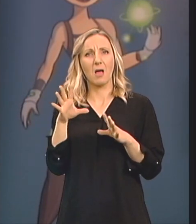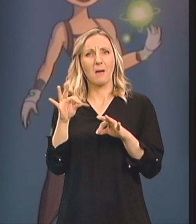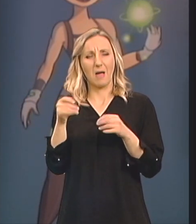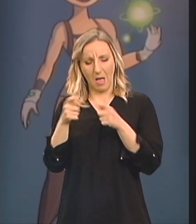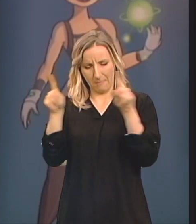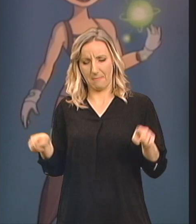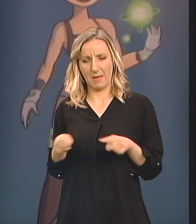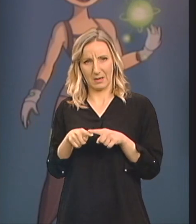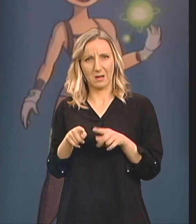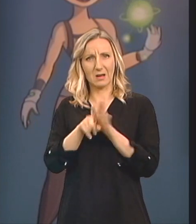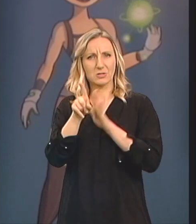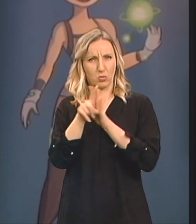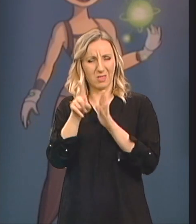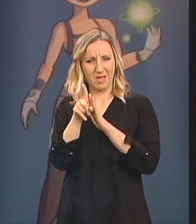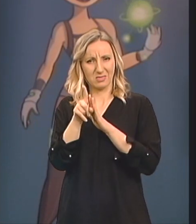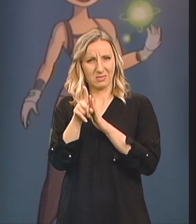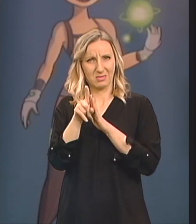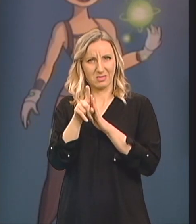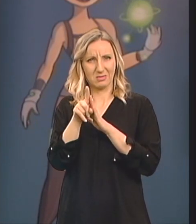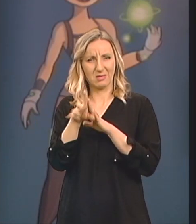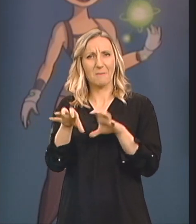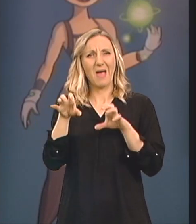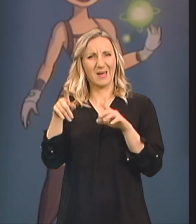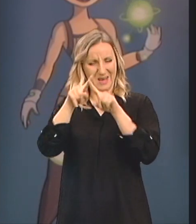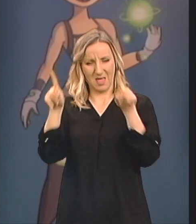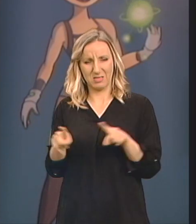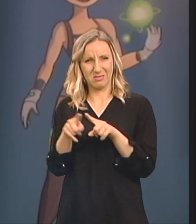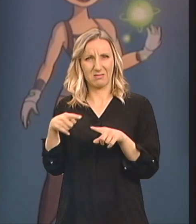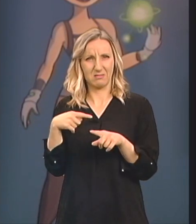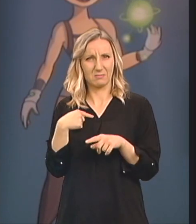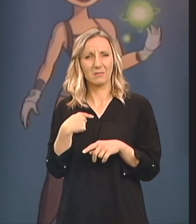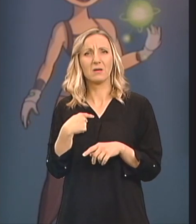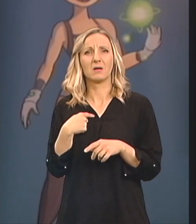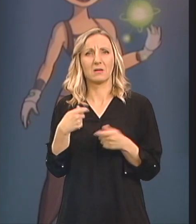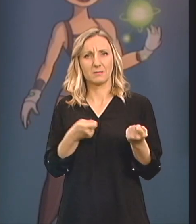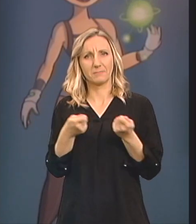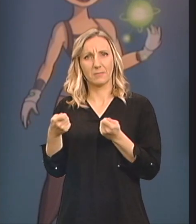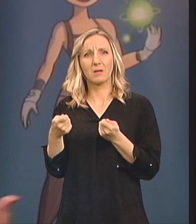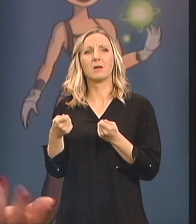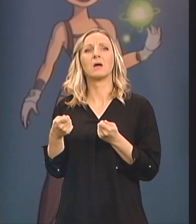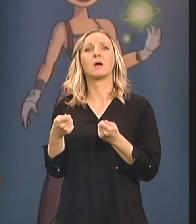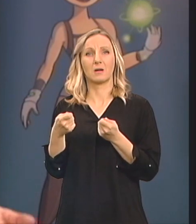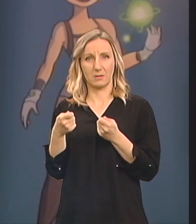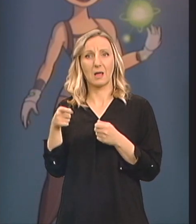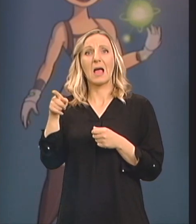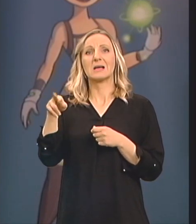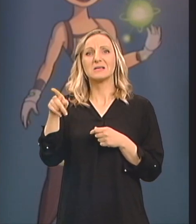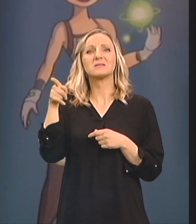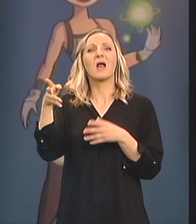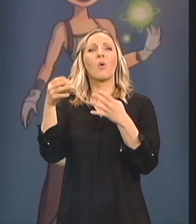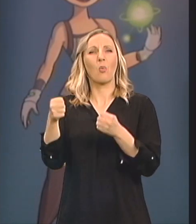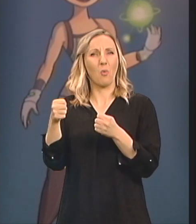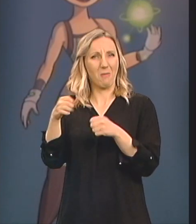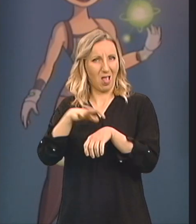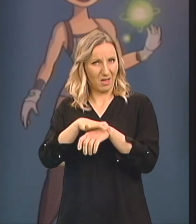Nosila sam te snimke I sestra koja je bila u kontaktu Sa svojom kumom Koja je ljekar